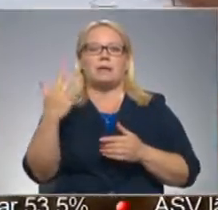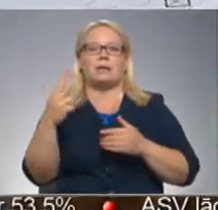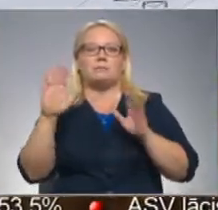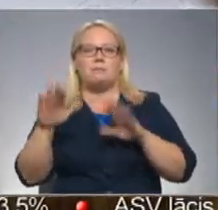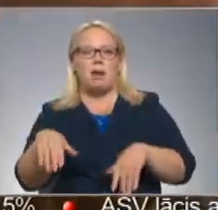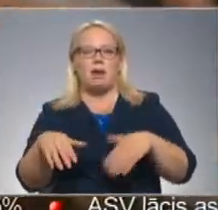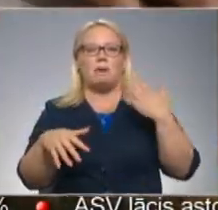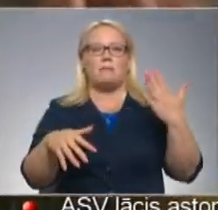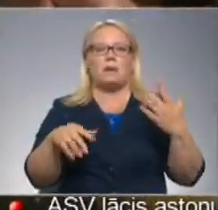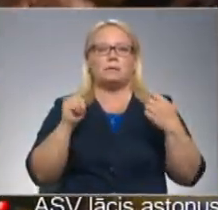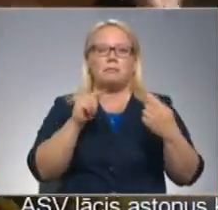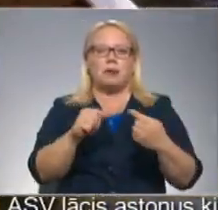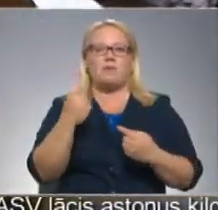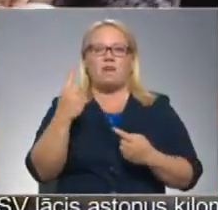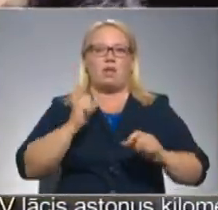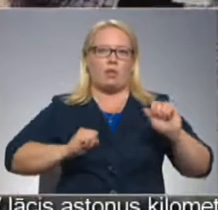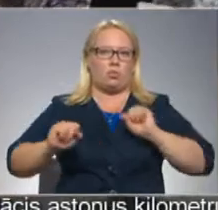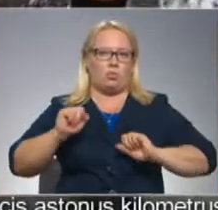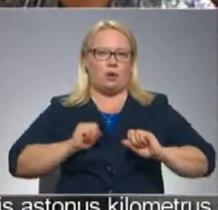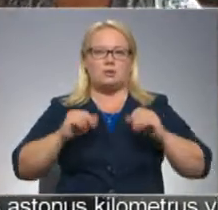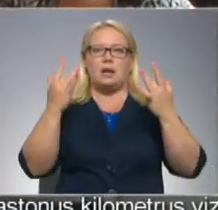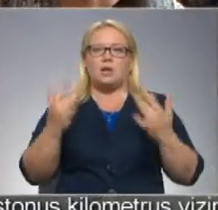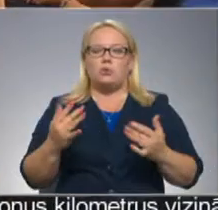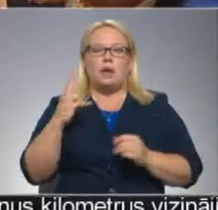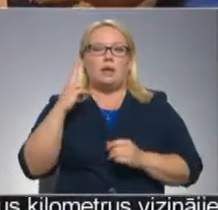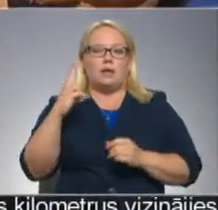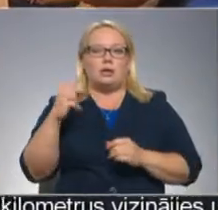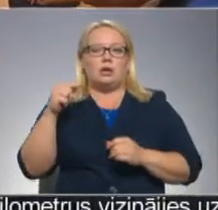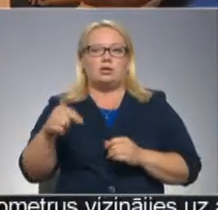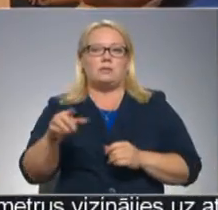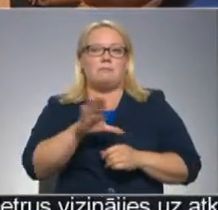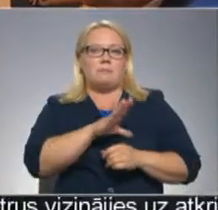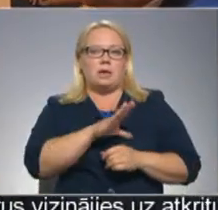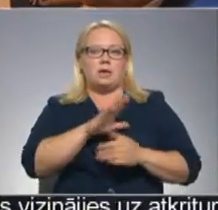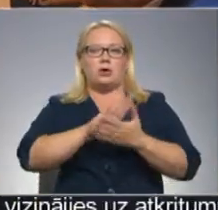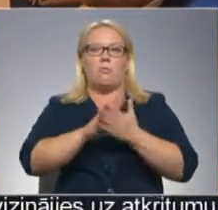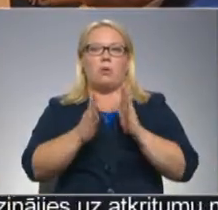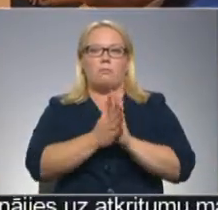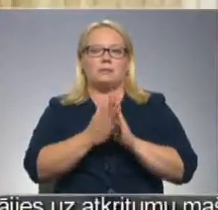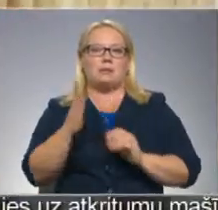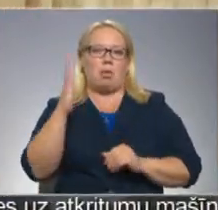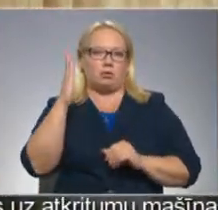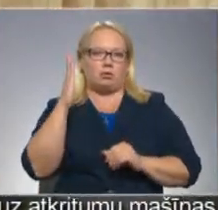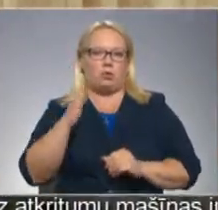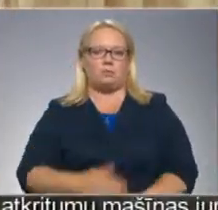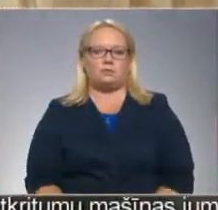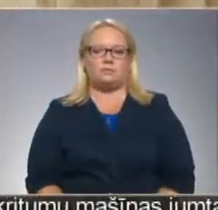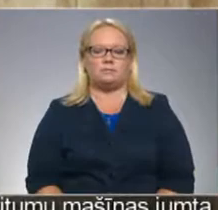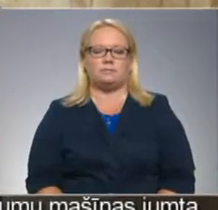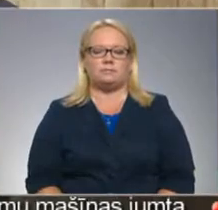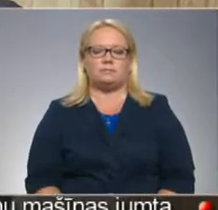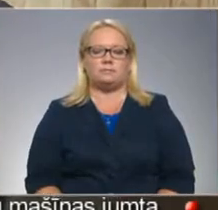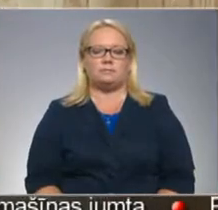pār, pieci pret un vienu atturas. Rezultāts liecina, ka šis ir bijis kompromisa balsojums. Ministrīs